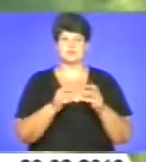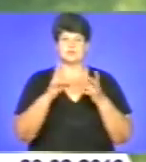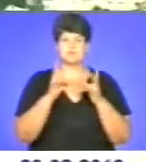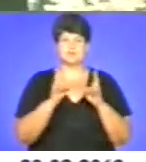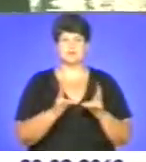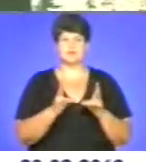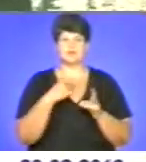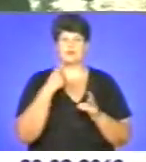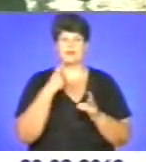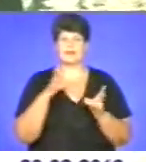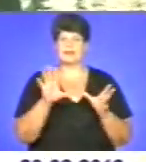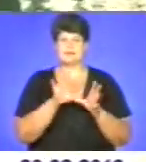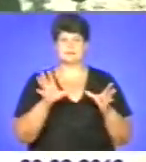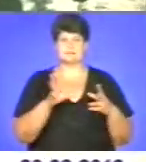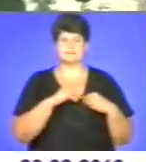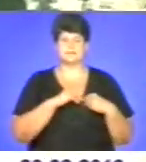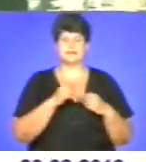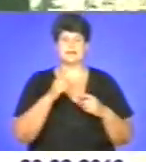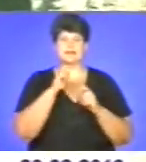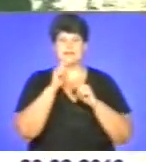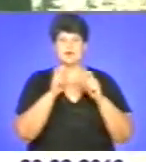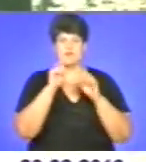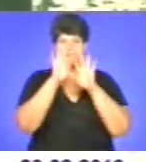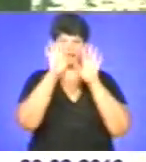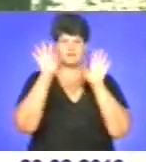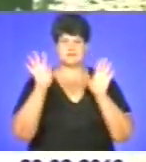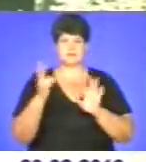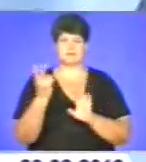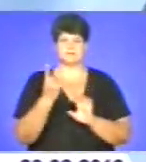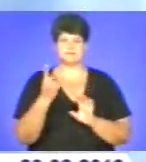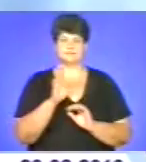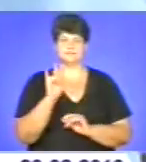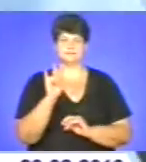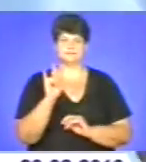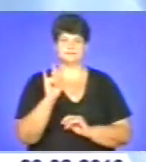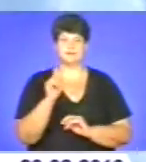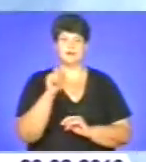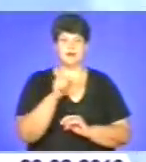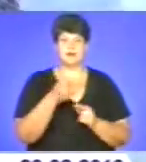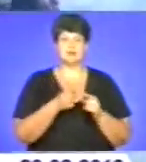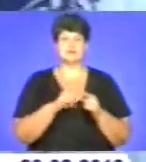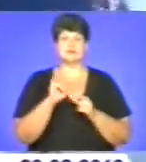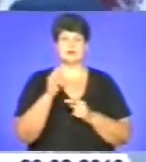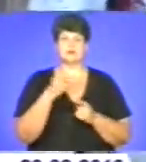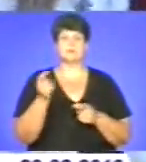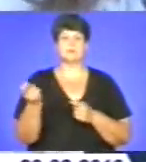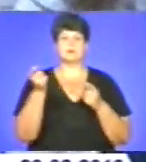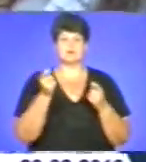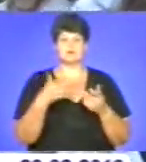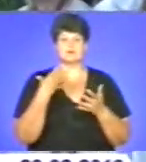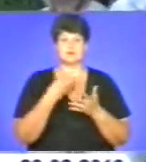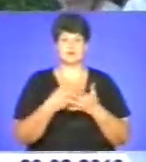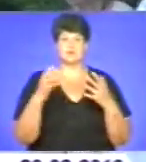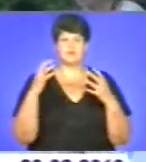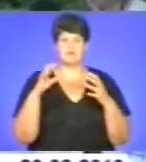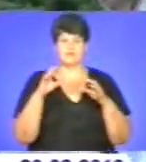їх називали нерозлучниками і зазвичай дарували на весілля. А ось така лялька приносила її власнику здоров'я.